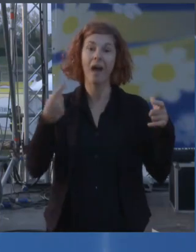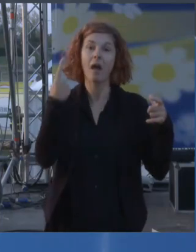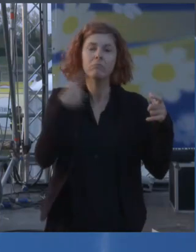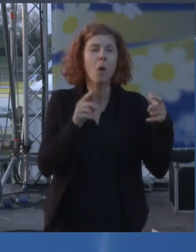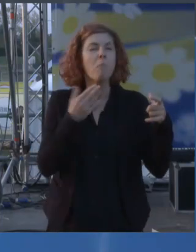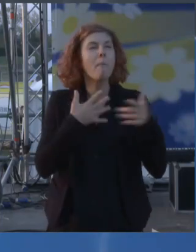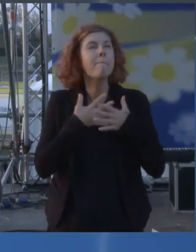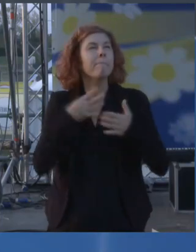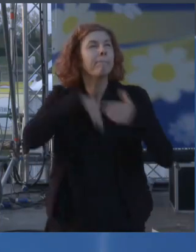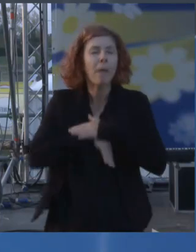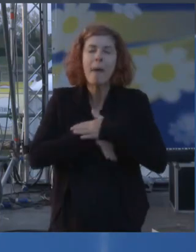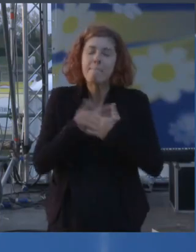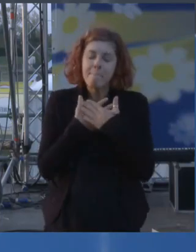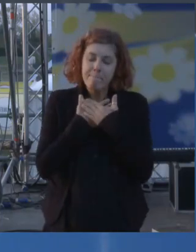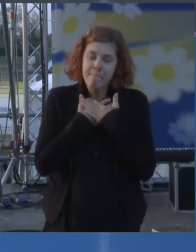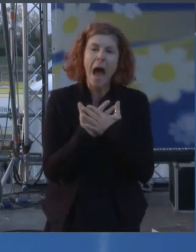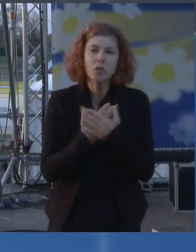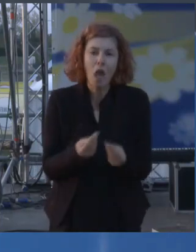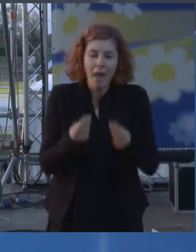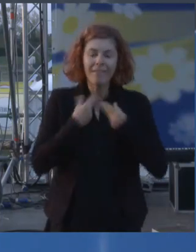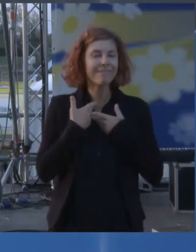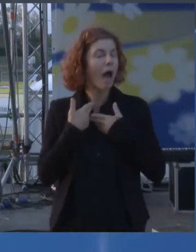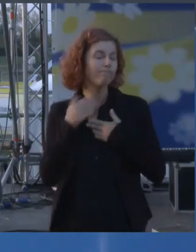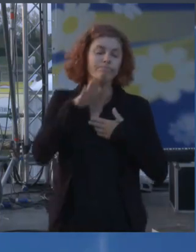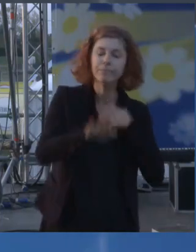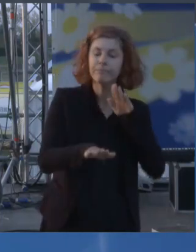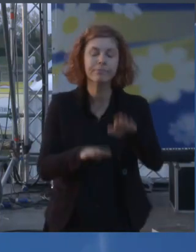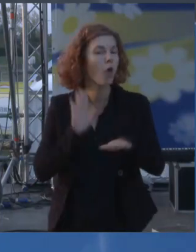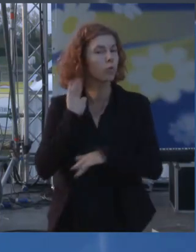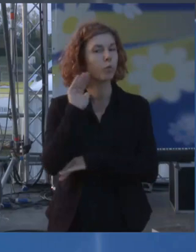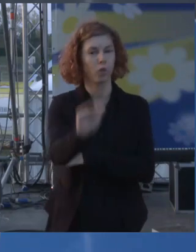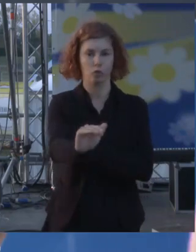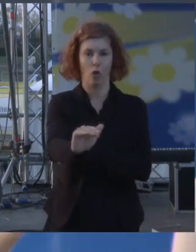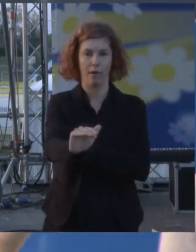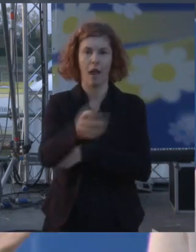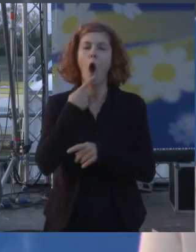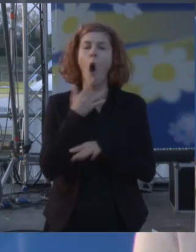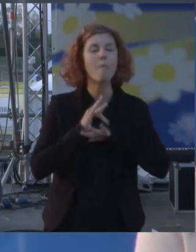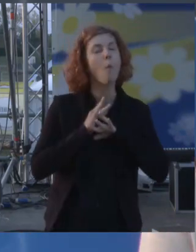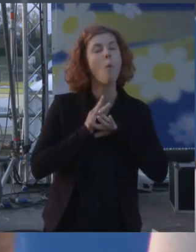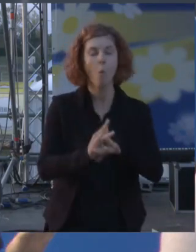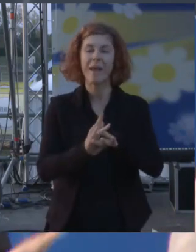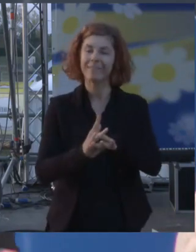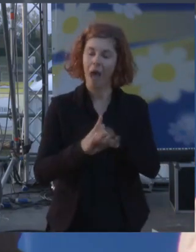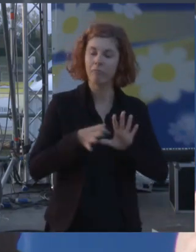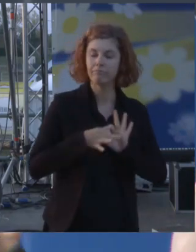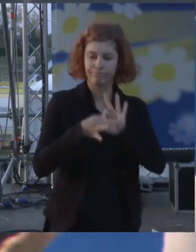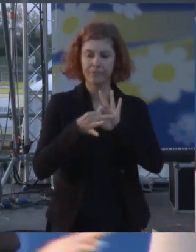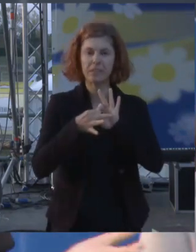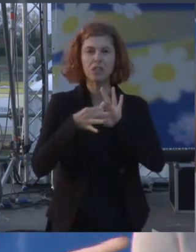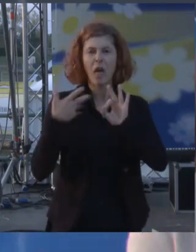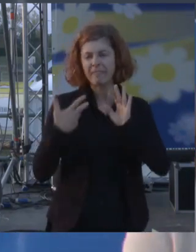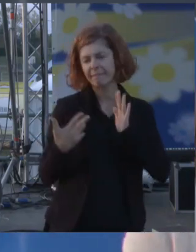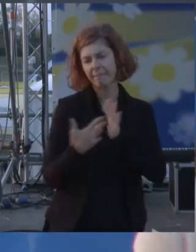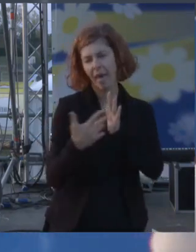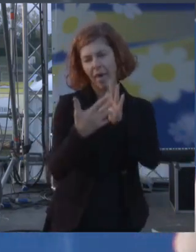tutti i giorni è la nostra guida, è quello che ci spinge ad andare avanti nonostante le difficoltà e di difficoltà ce ne